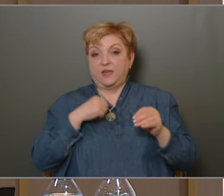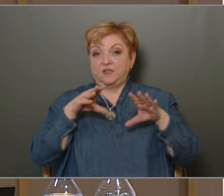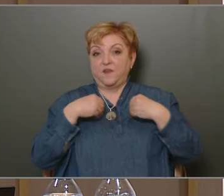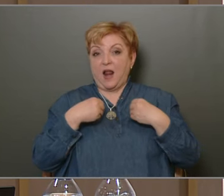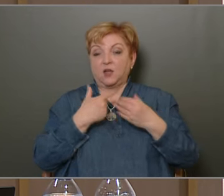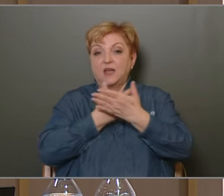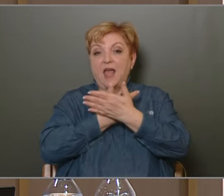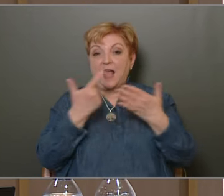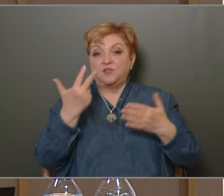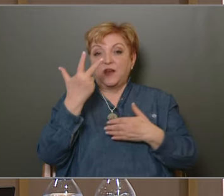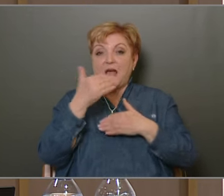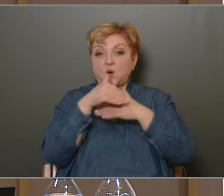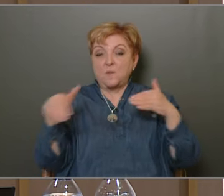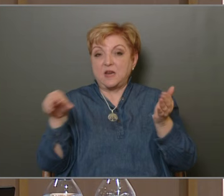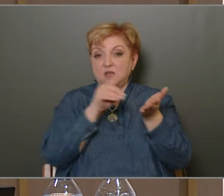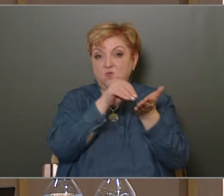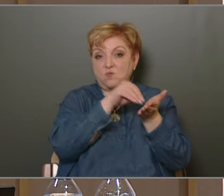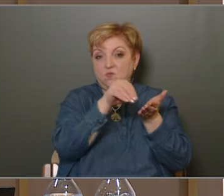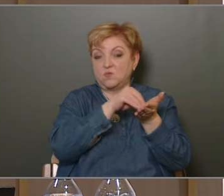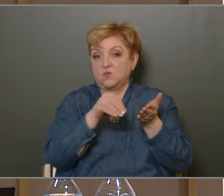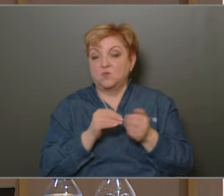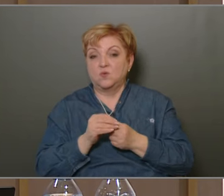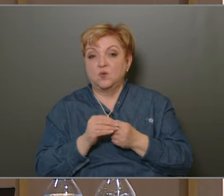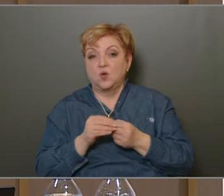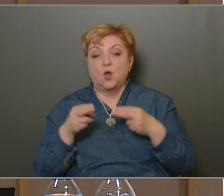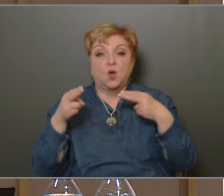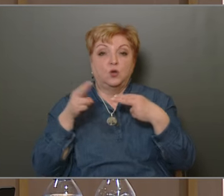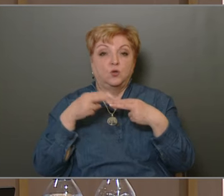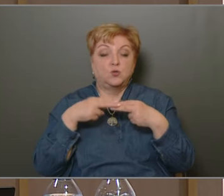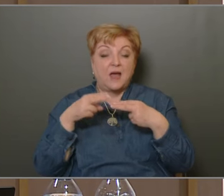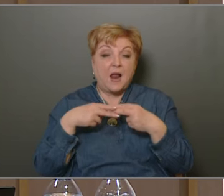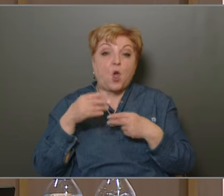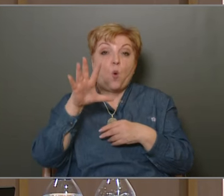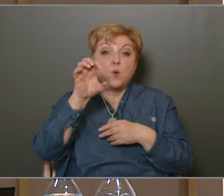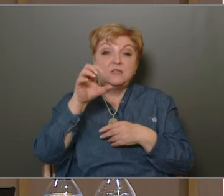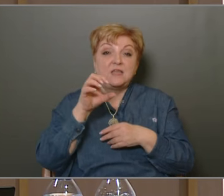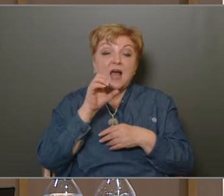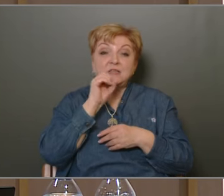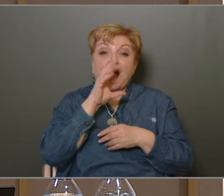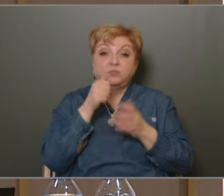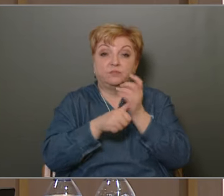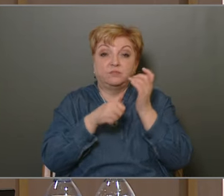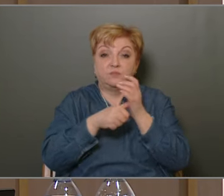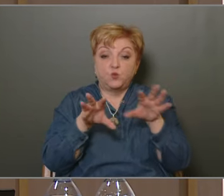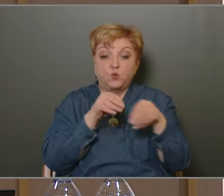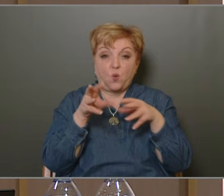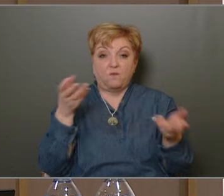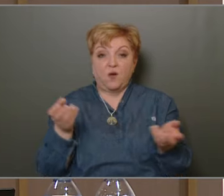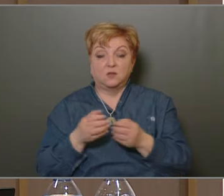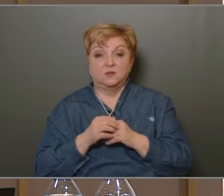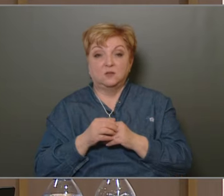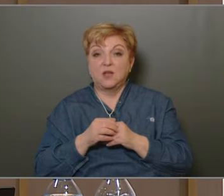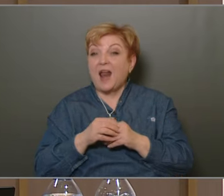de lehetve 3 millió forintot költöttünk. Tavaly most már közel 500 eberülék gyűjtő edényünk van, ez is magasan a legtöbb a városban.